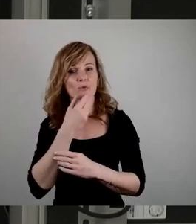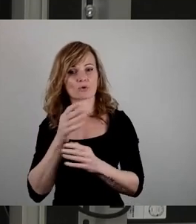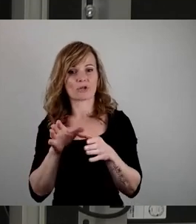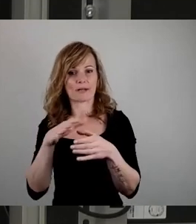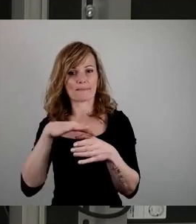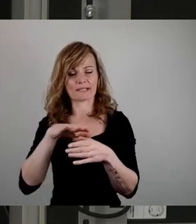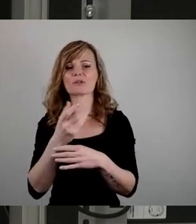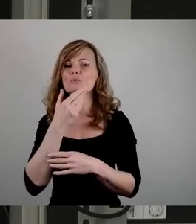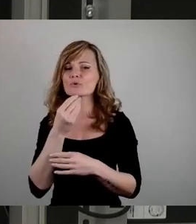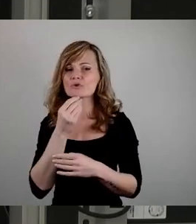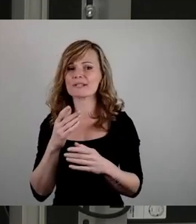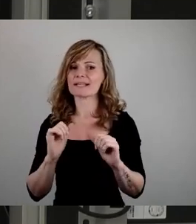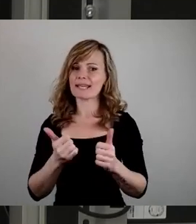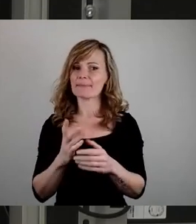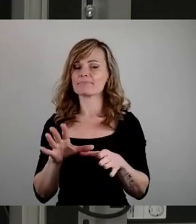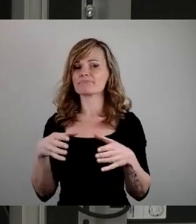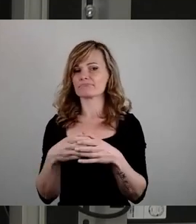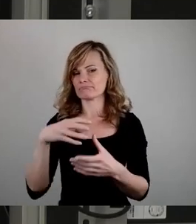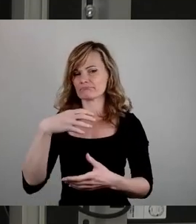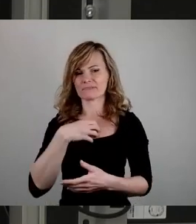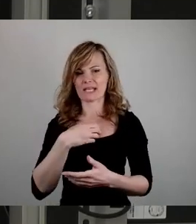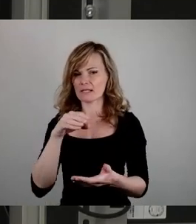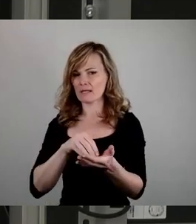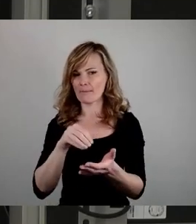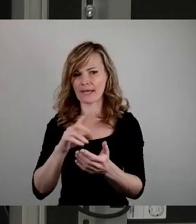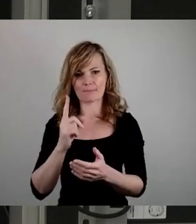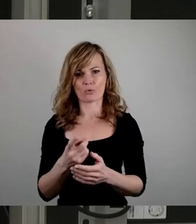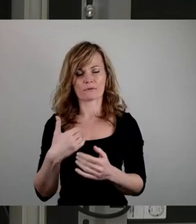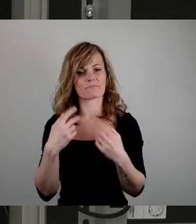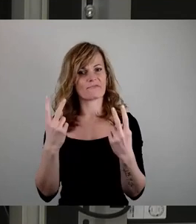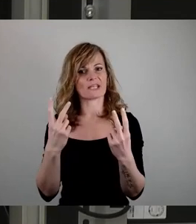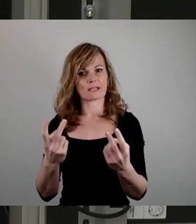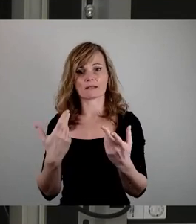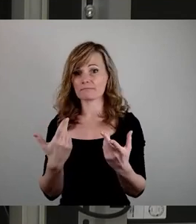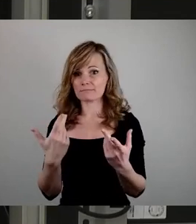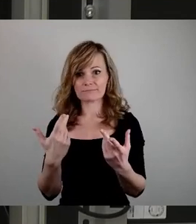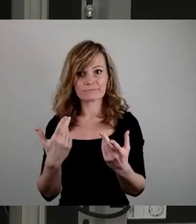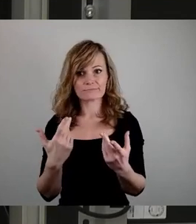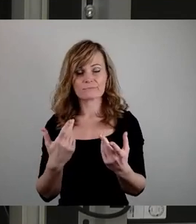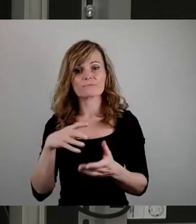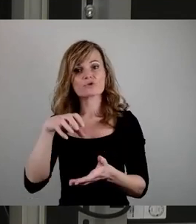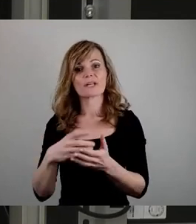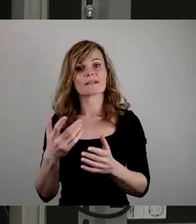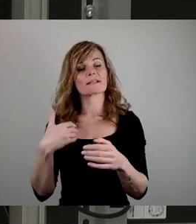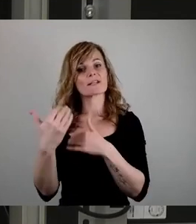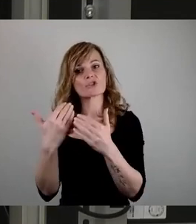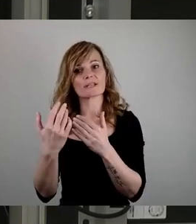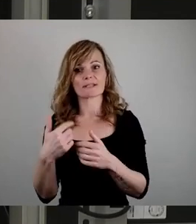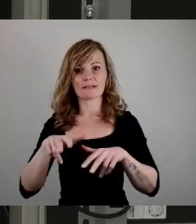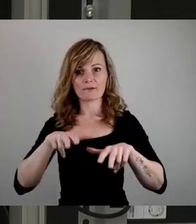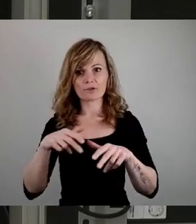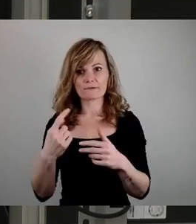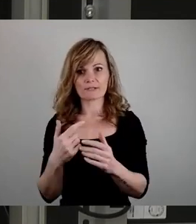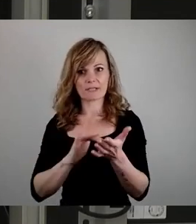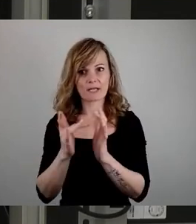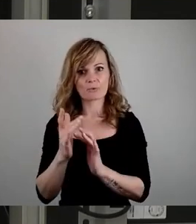Dresden natürlich und gehört sehr wesentlich zur Dresdner Stadtgeschichte und deren wirtschaftlicher, religiöser